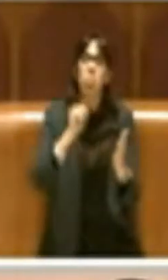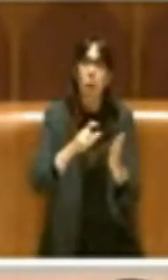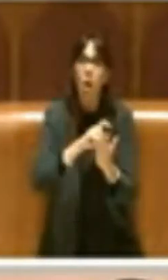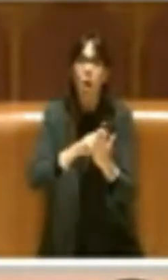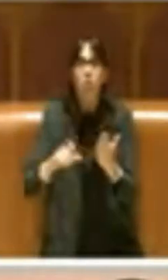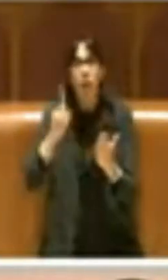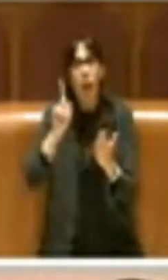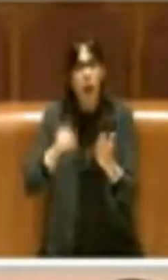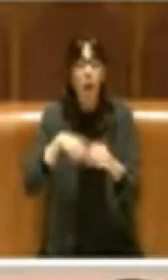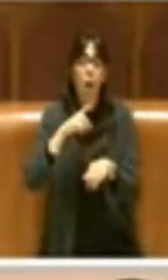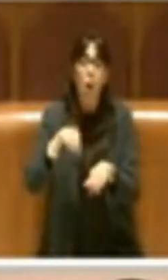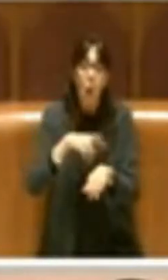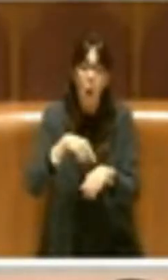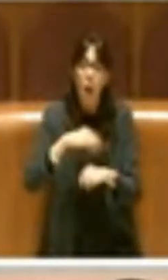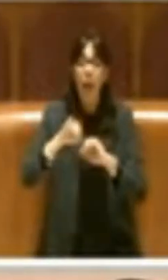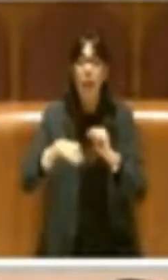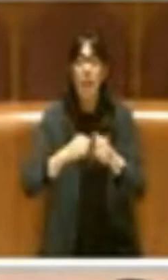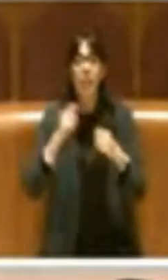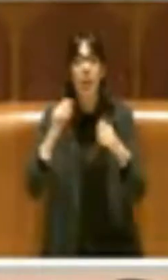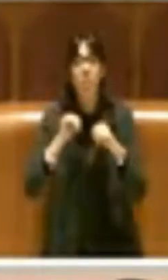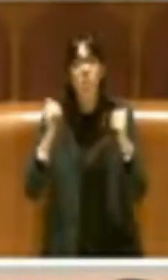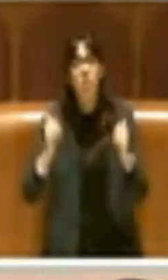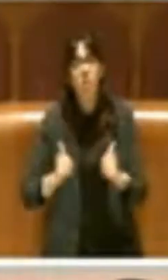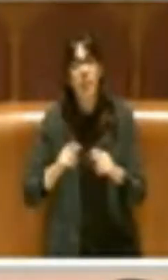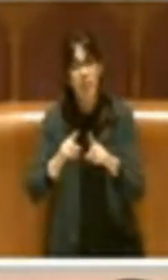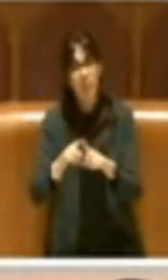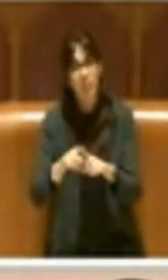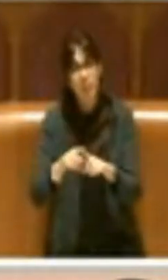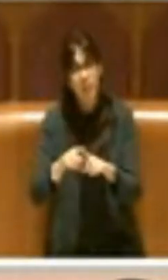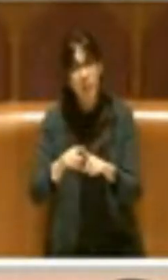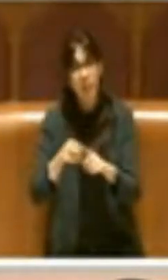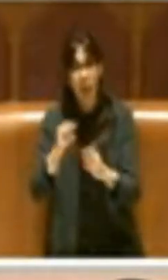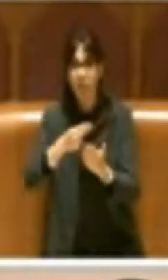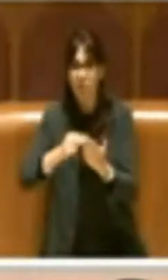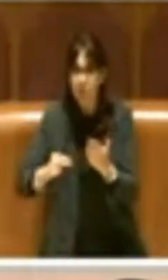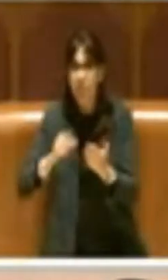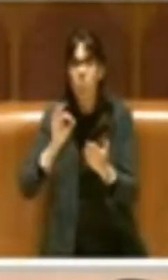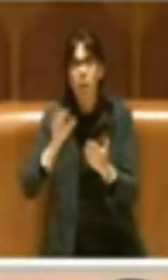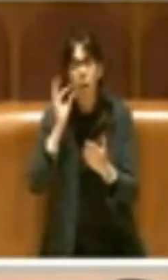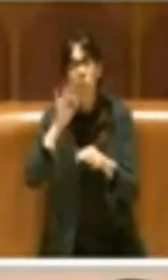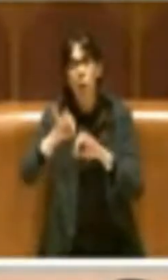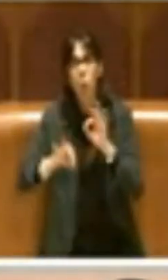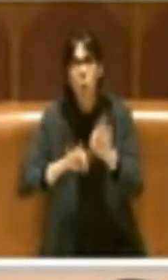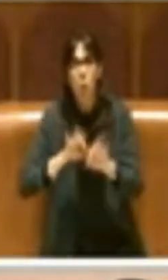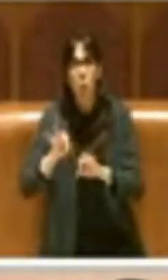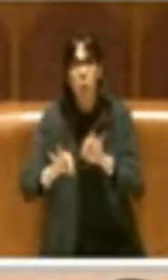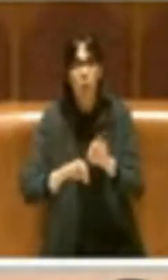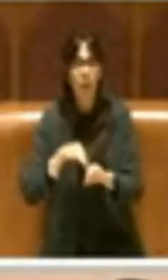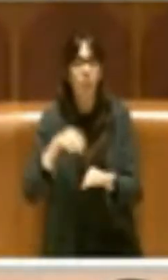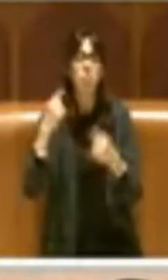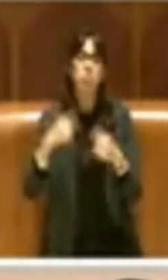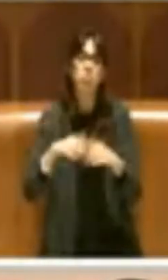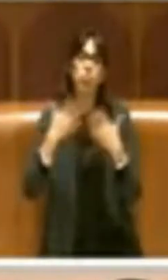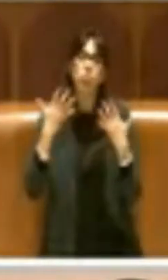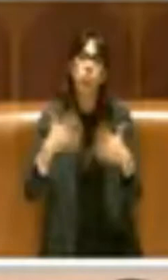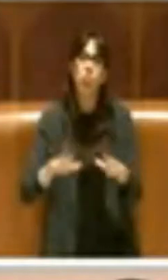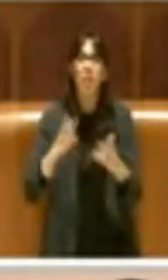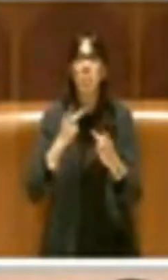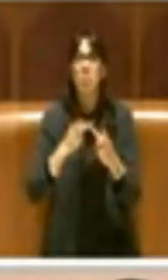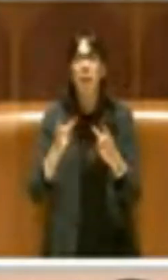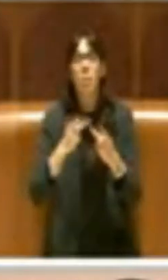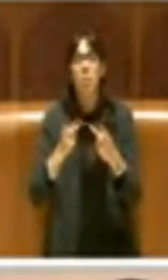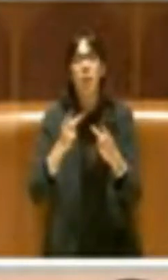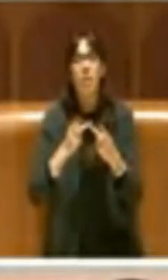ore di attività fisica proprio per curarsi. E appunto questo già sperimentalmente è stato